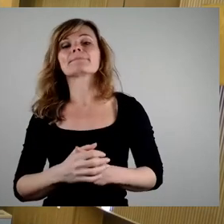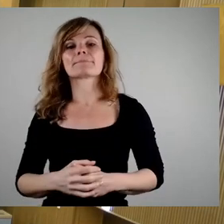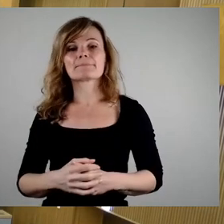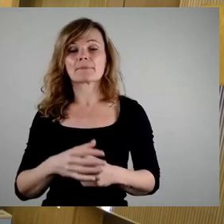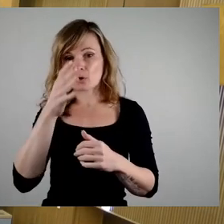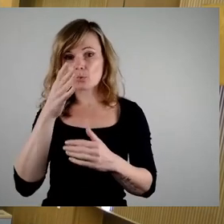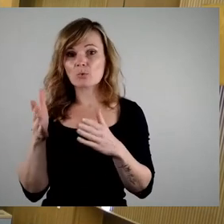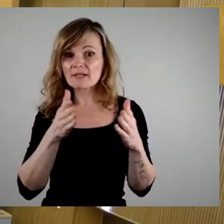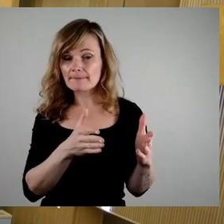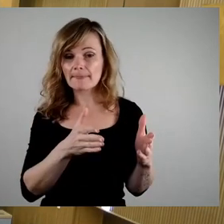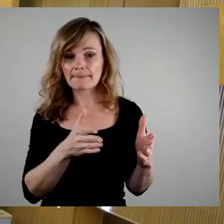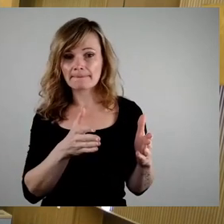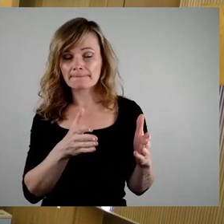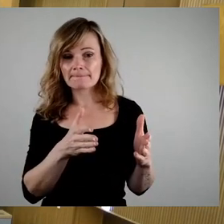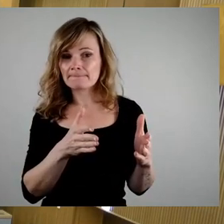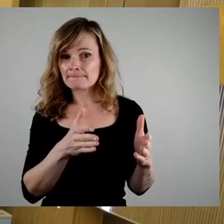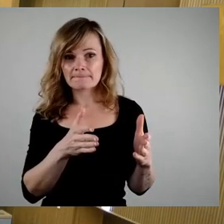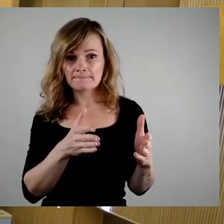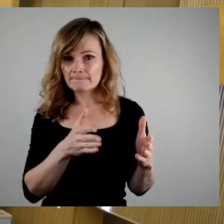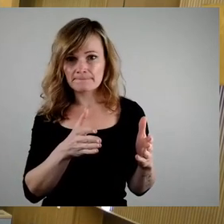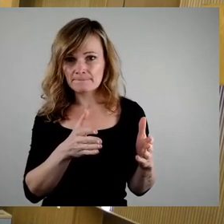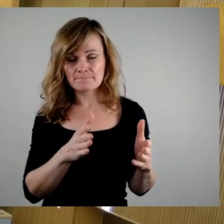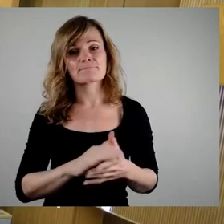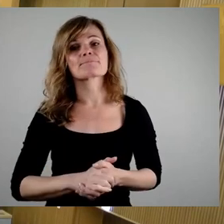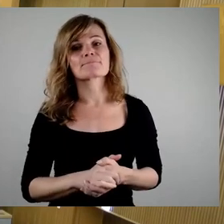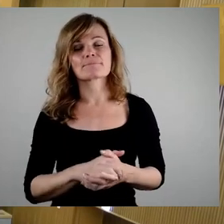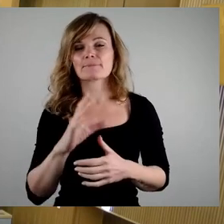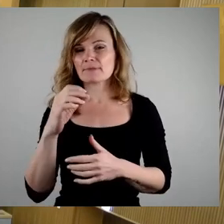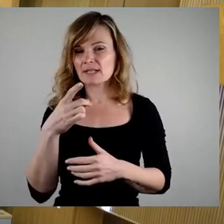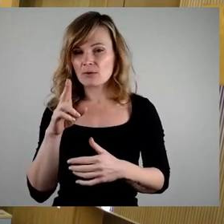das Wort gewünscht. Nein, dann CDU, Herr Dietze.